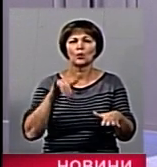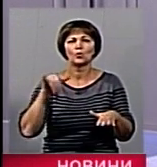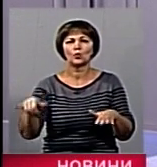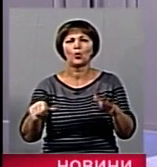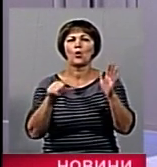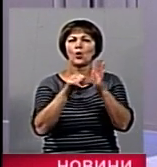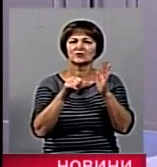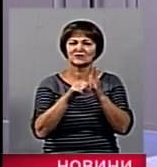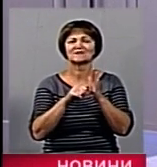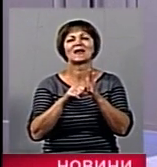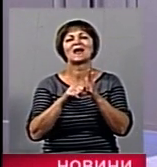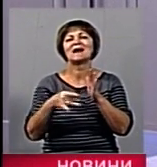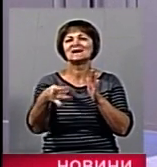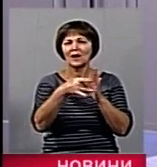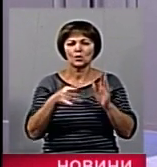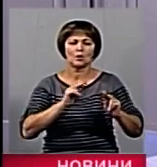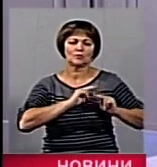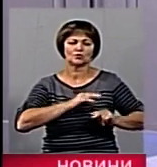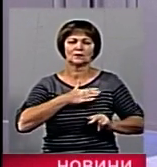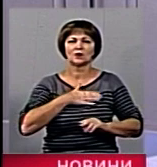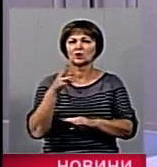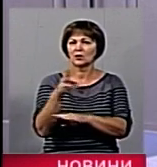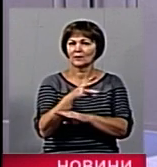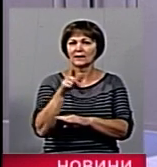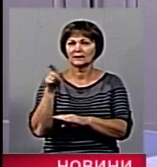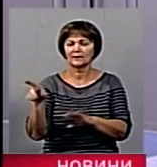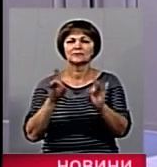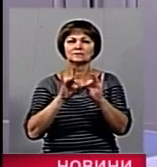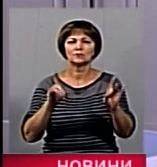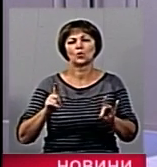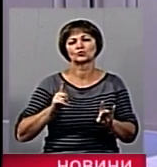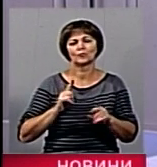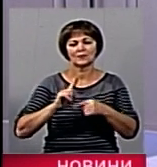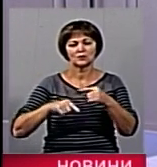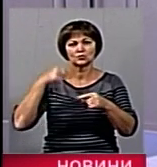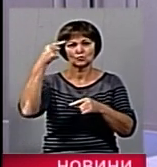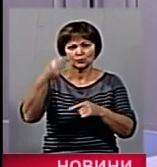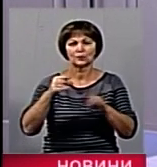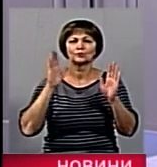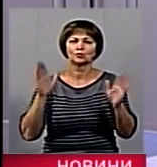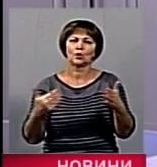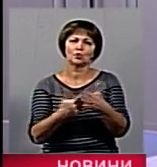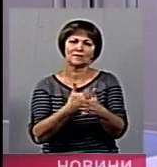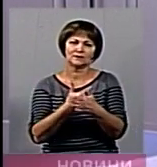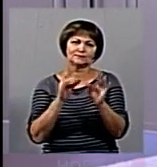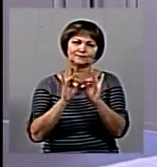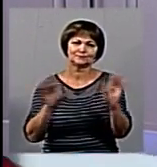У Коростишівському районі працюють наші репортери. Їх репортаж очікуємо у наступних випусках новин.